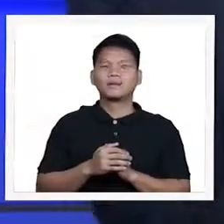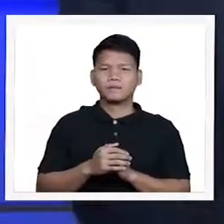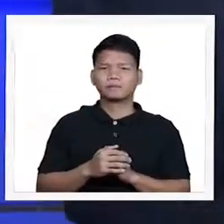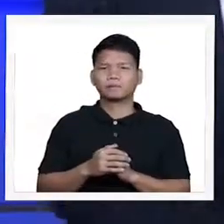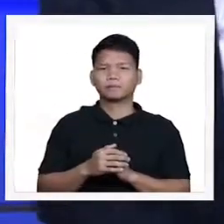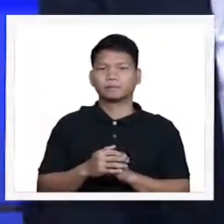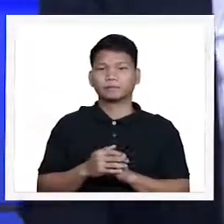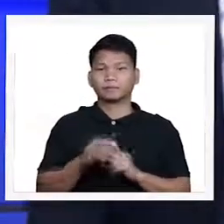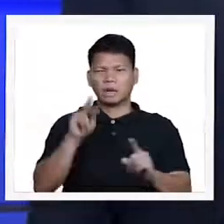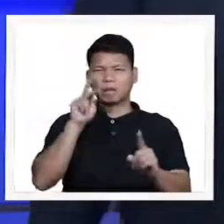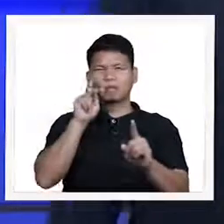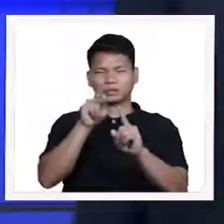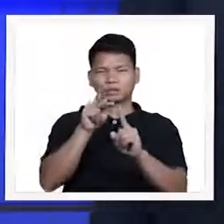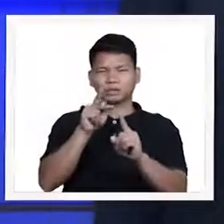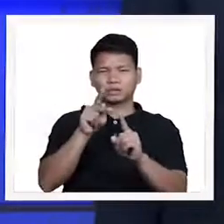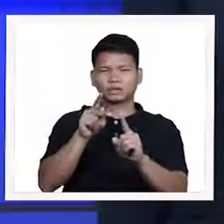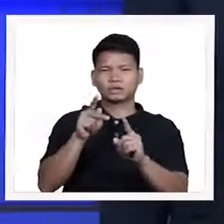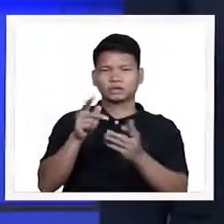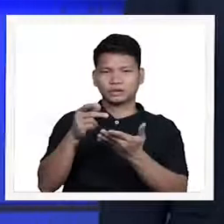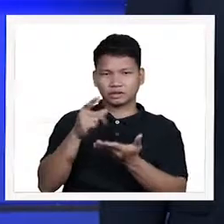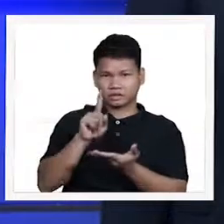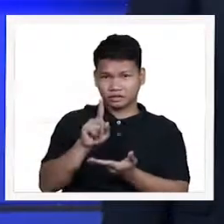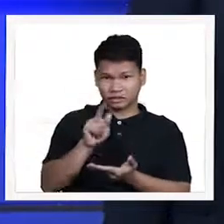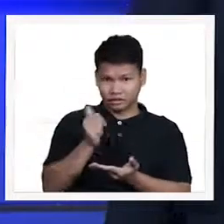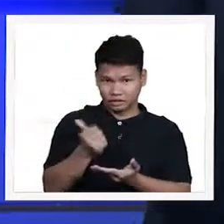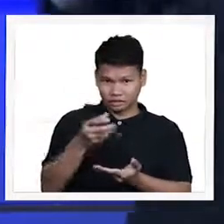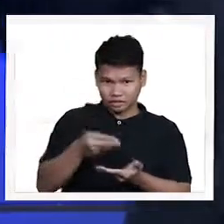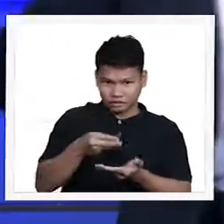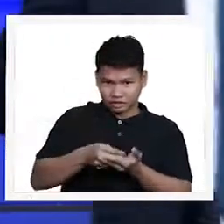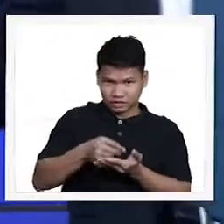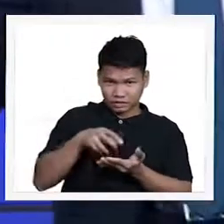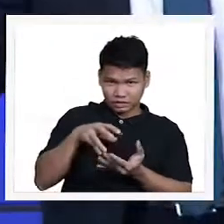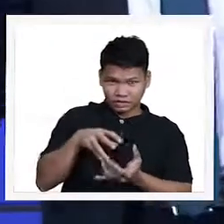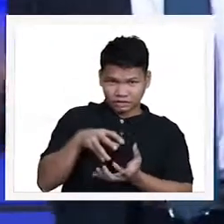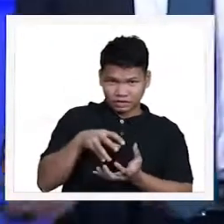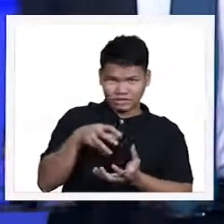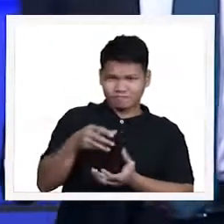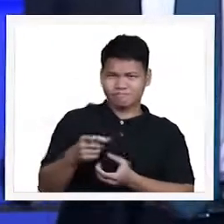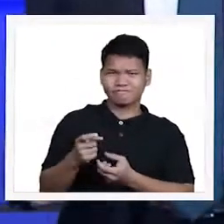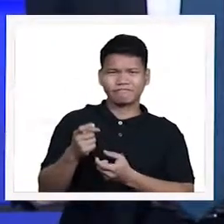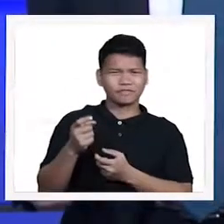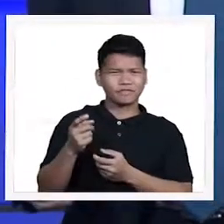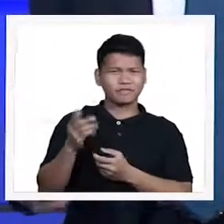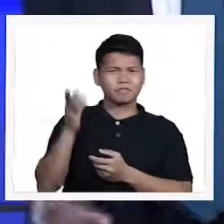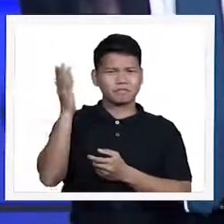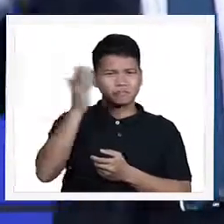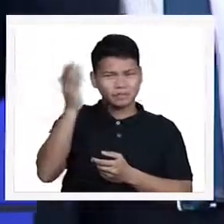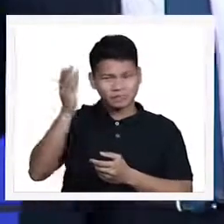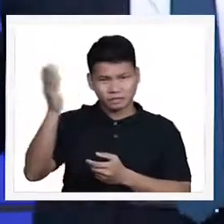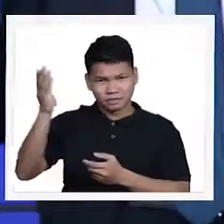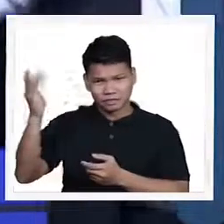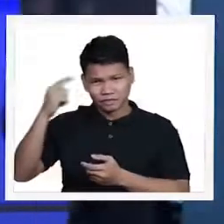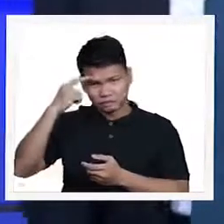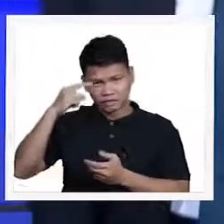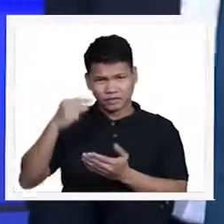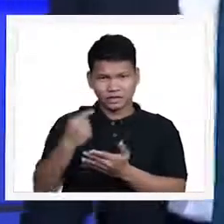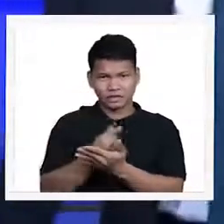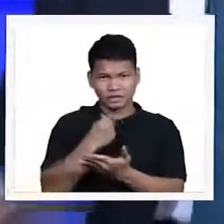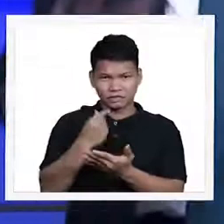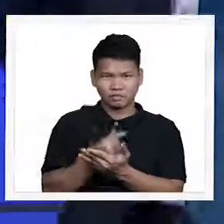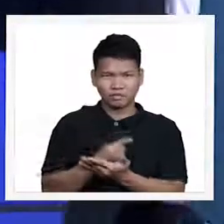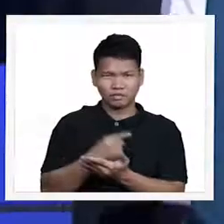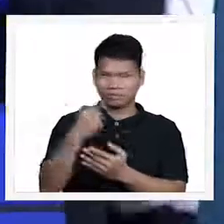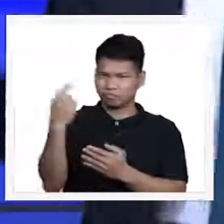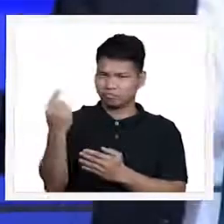preaching of the gospel ang motivation sa pagbibigay wala pong ibang motivation